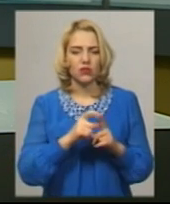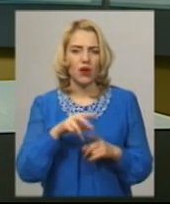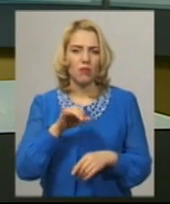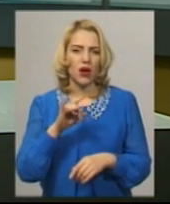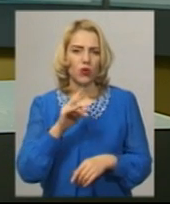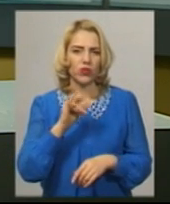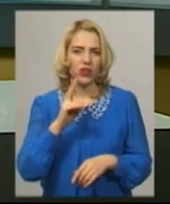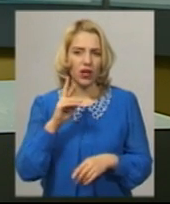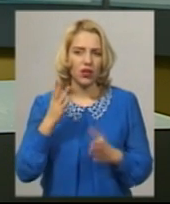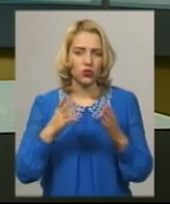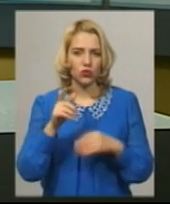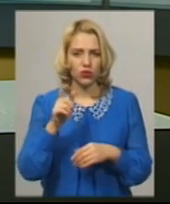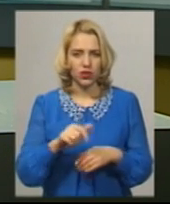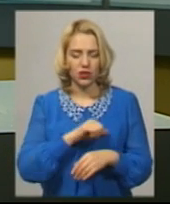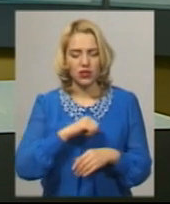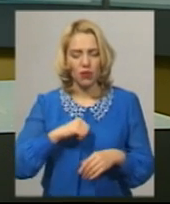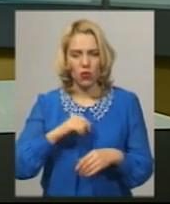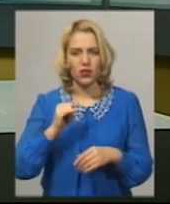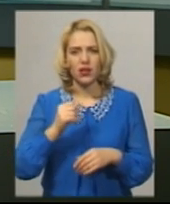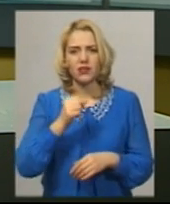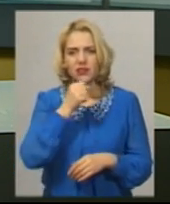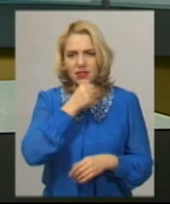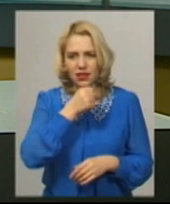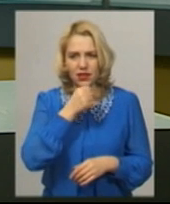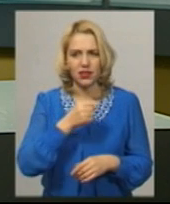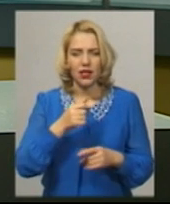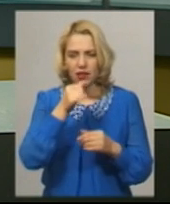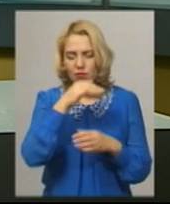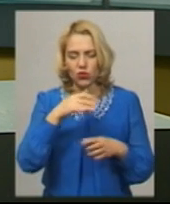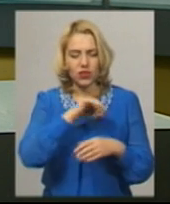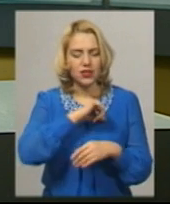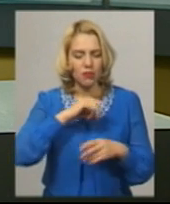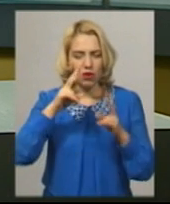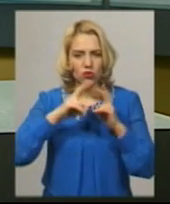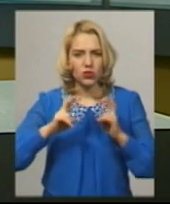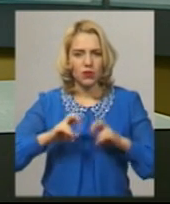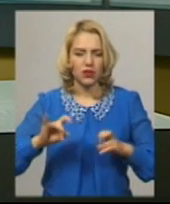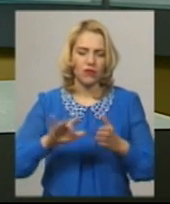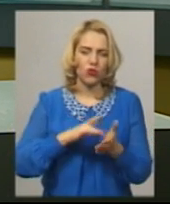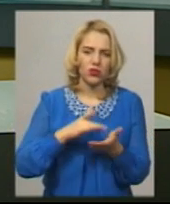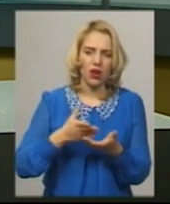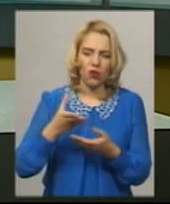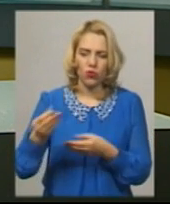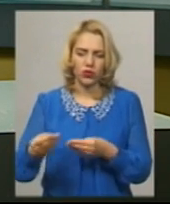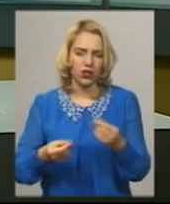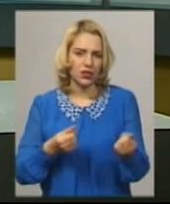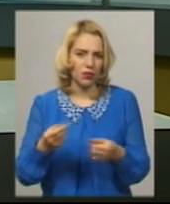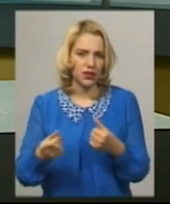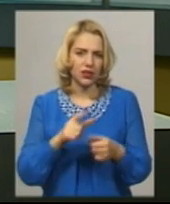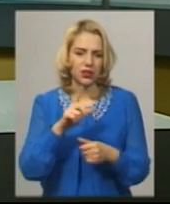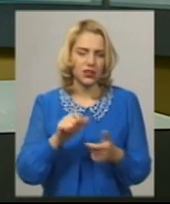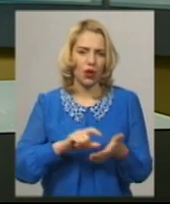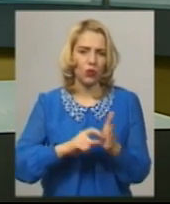словами Вадима Маруняка, якщо людина, особливо самотня похилого віку, не може самостійно розібратися в розрахунках та сплатити за